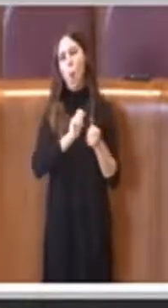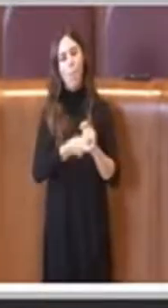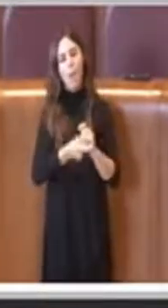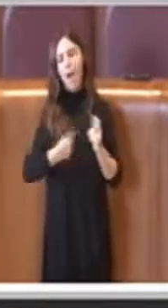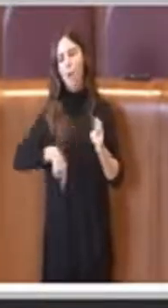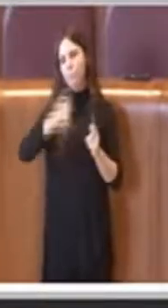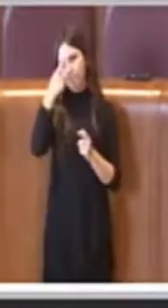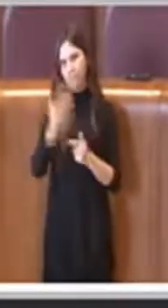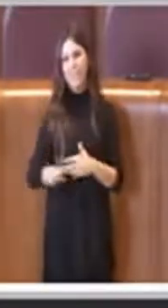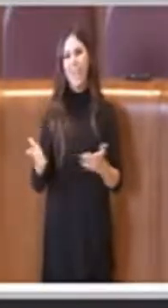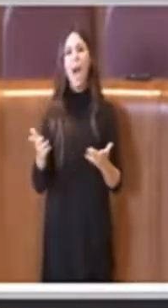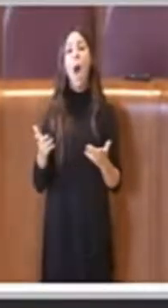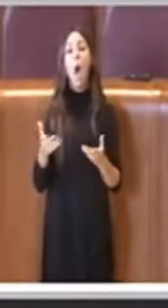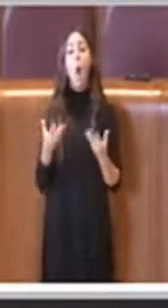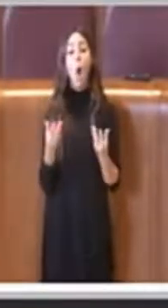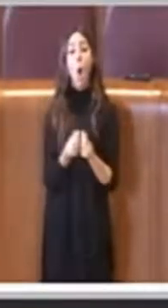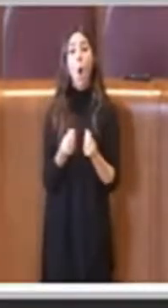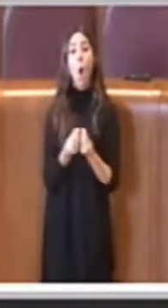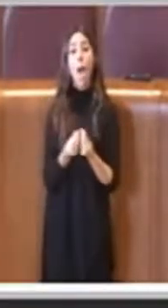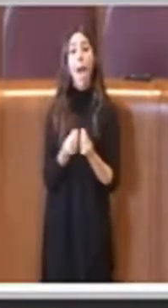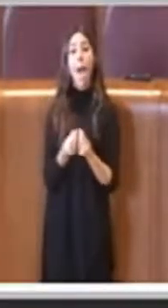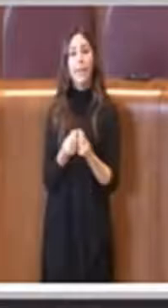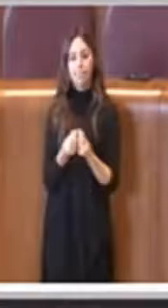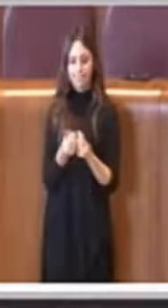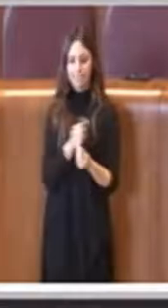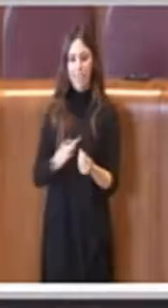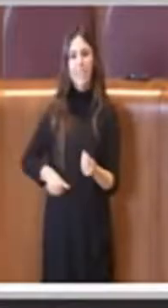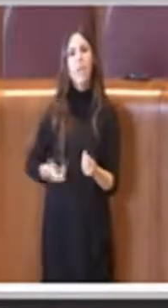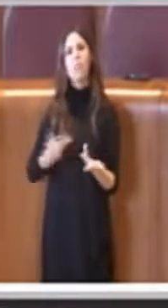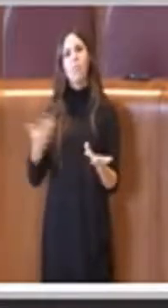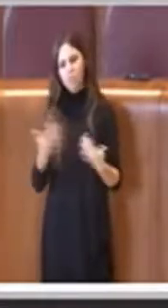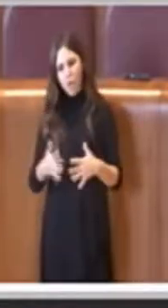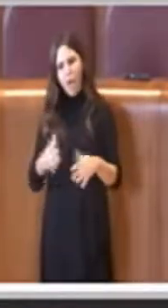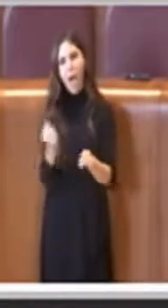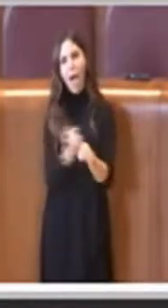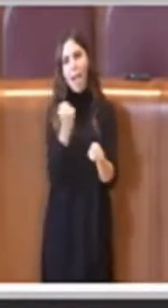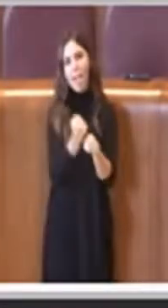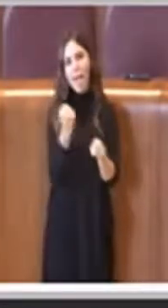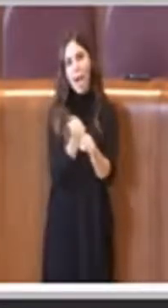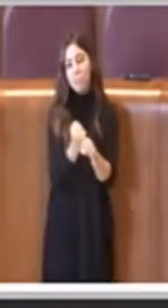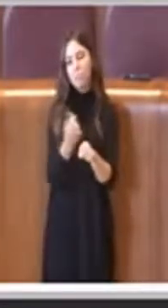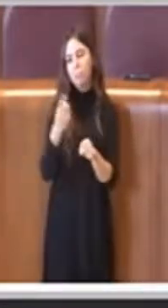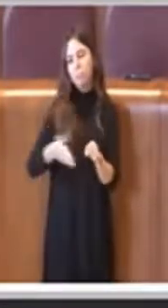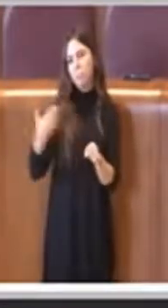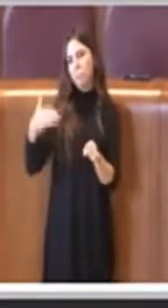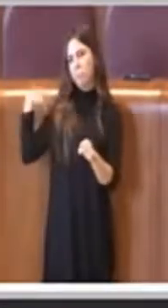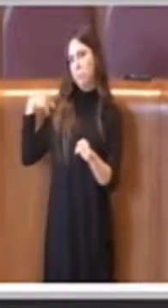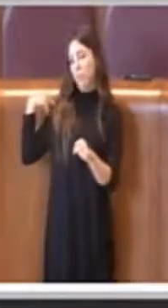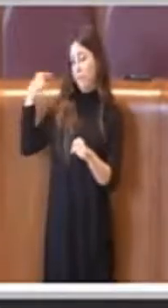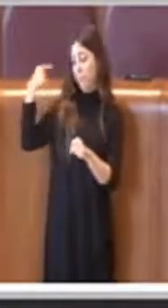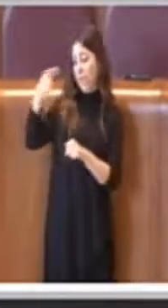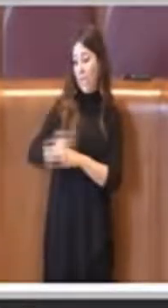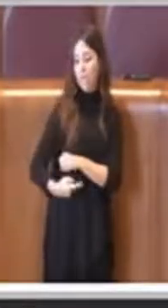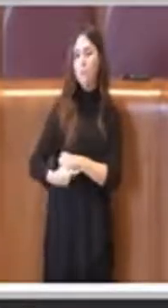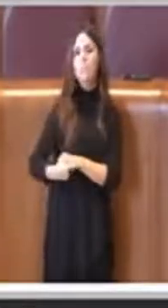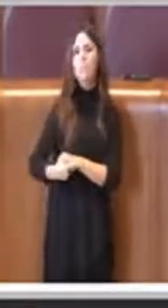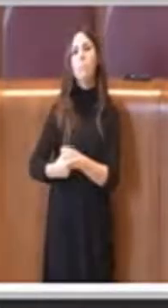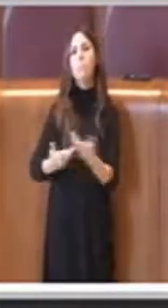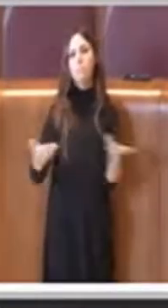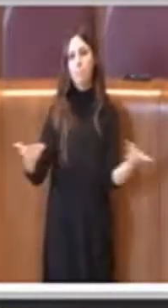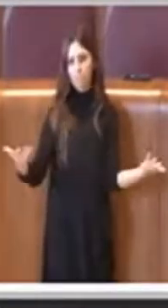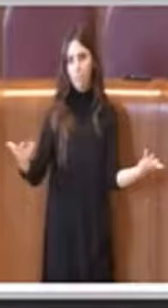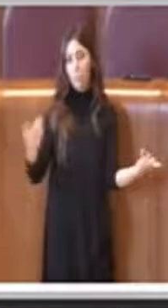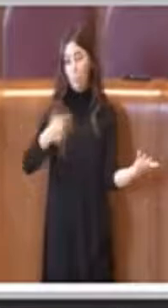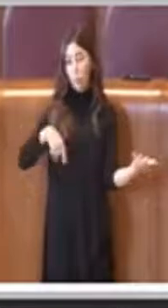che i nostri colleghi al Senato ci stanno lavorando e hanno iniziato a lavorarci da tempo e abbiamo